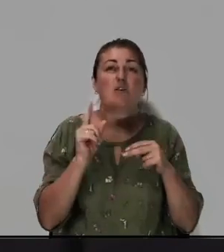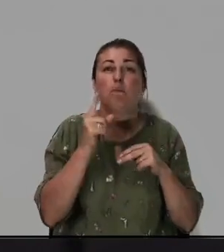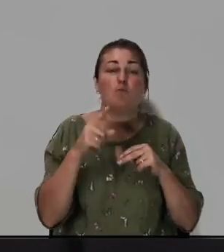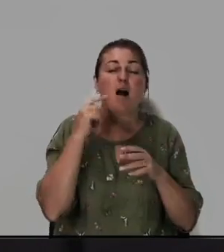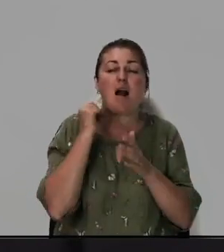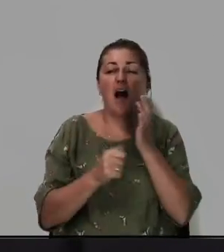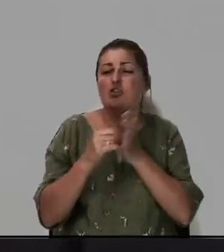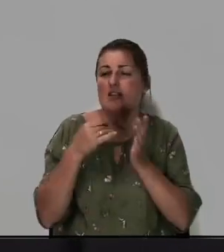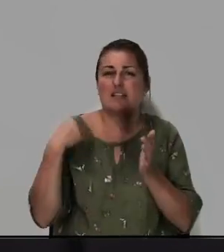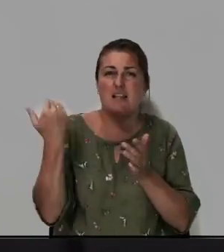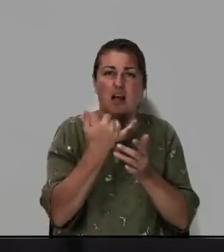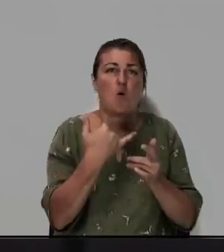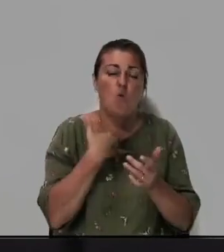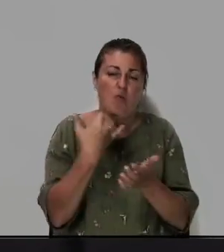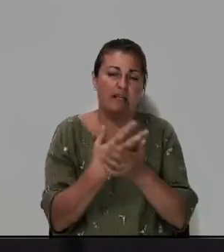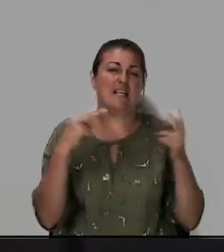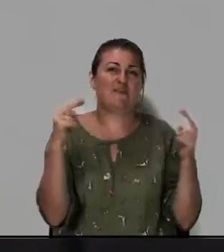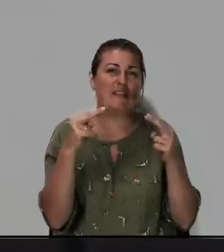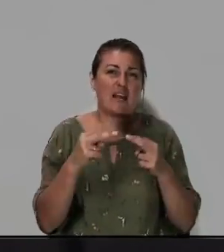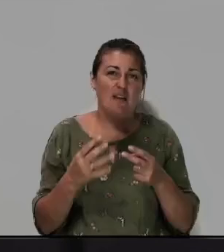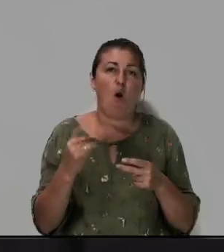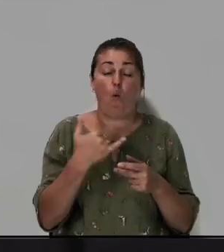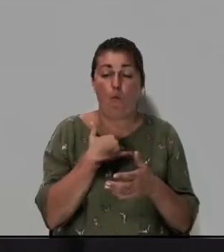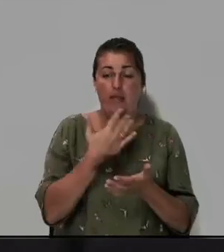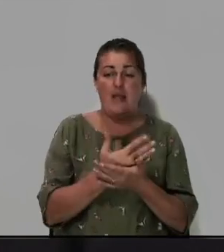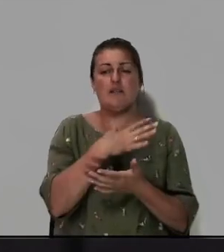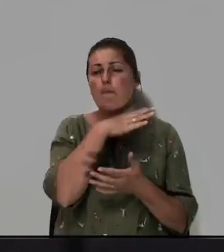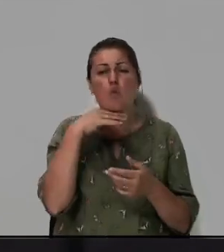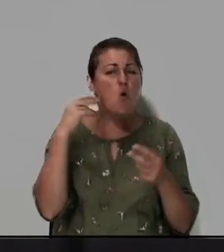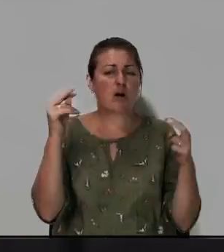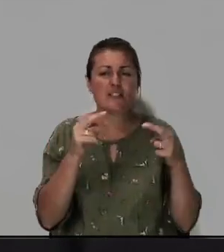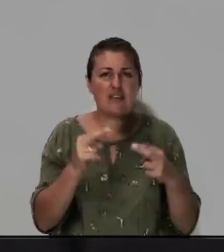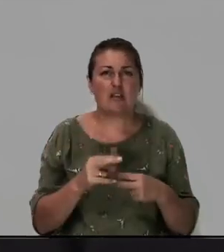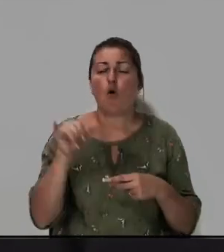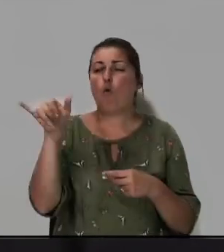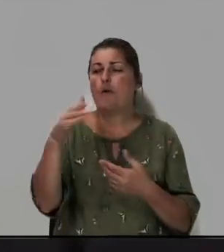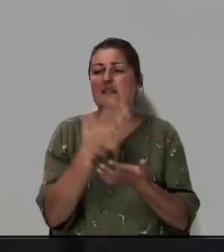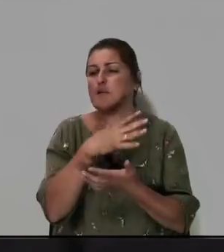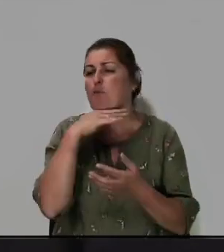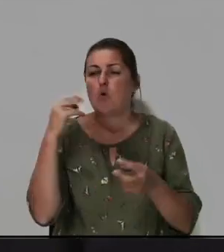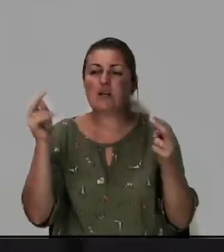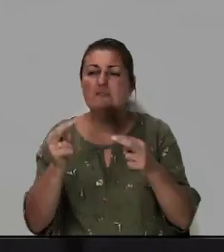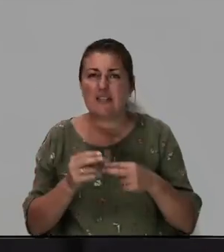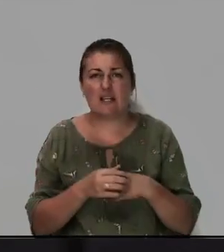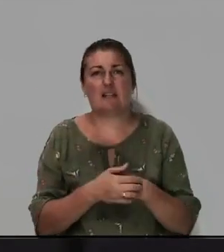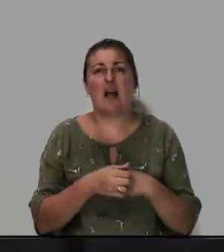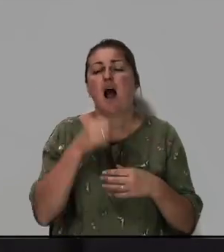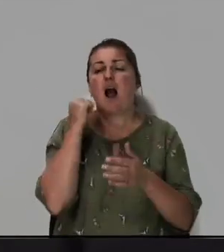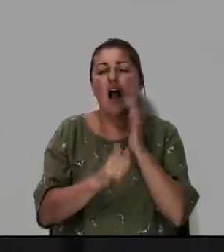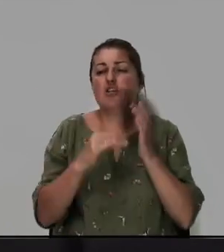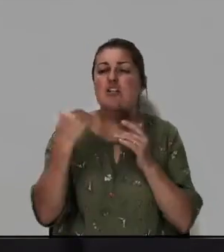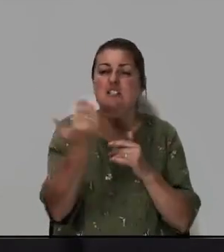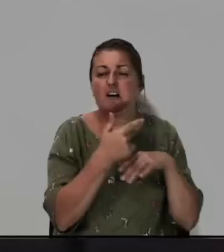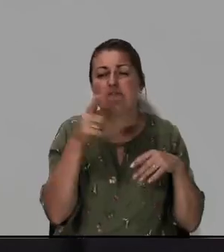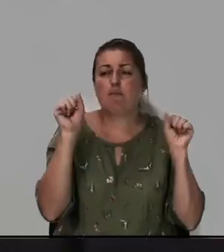каждый из нас у нас есть свидетельство У меня есть много свидетельств. У вас есть много свидетельств. Каждый из вас, вы